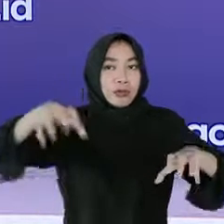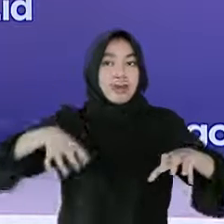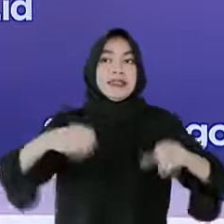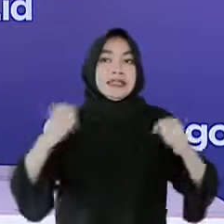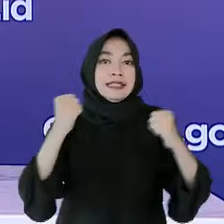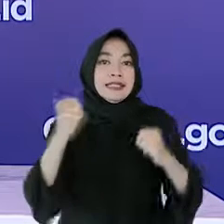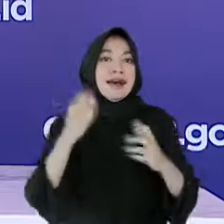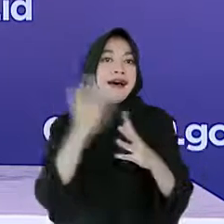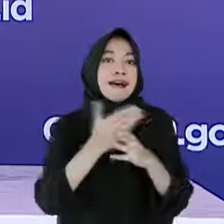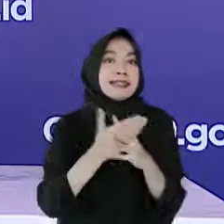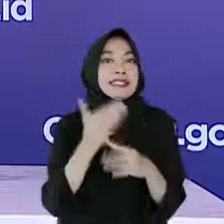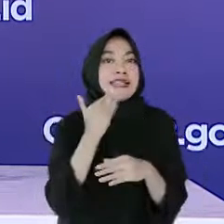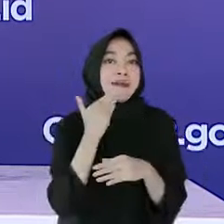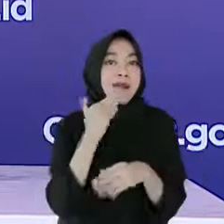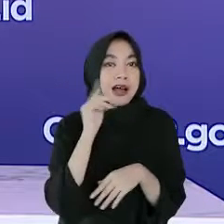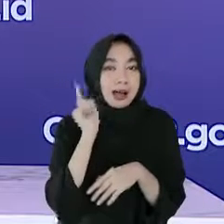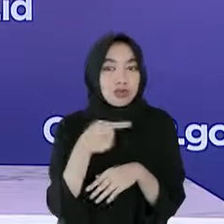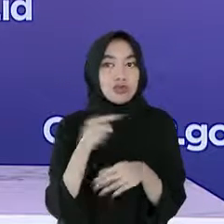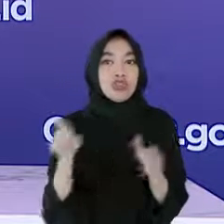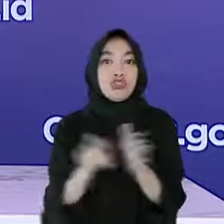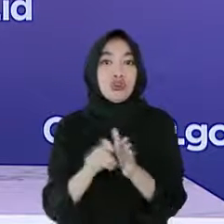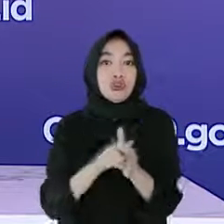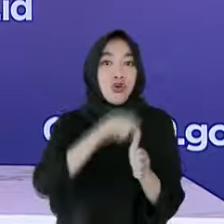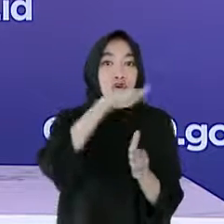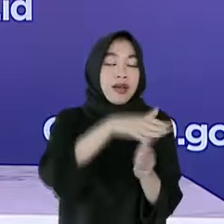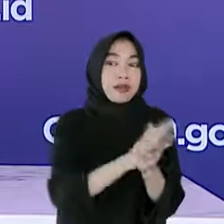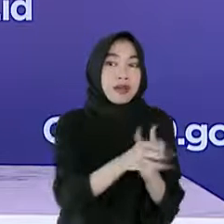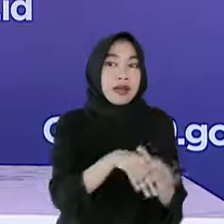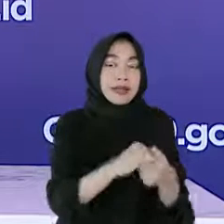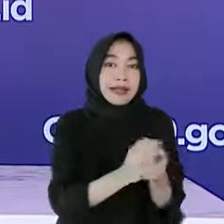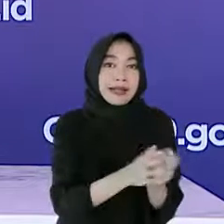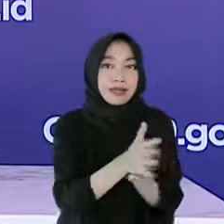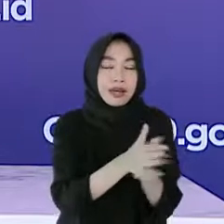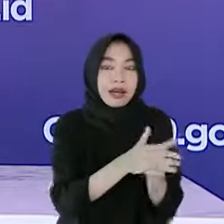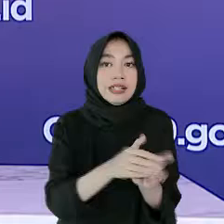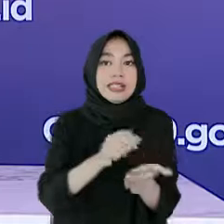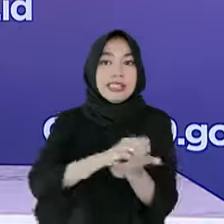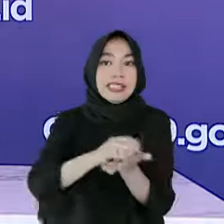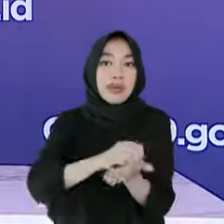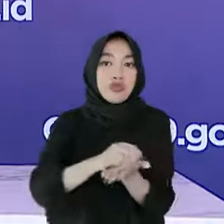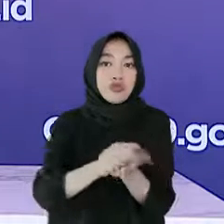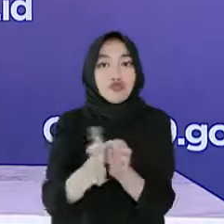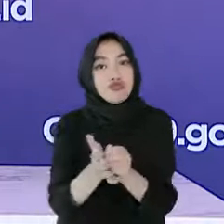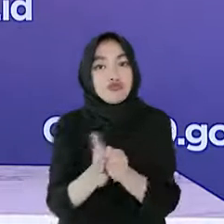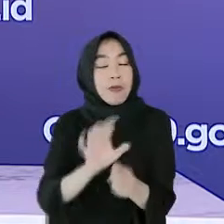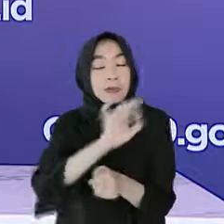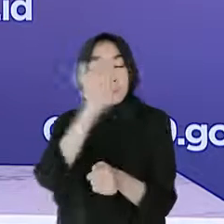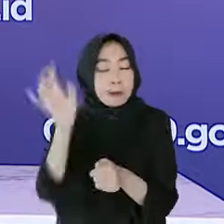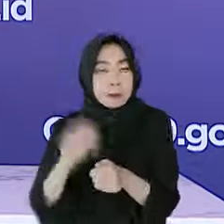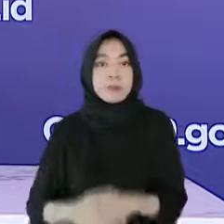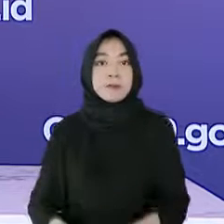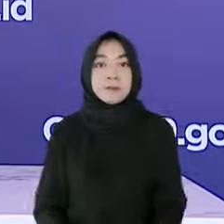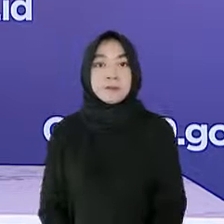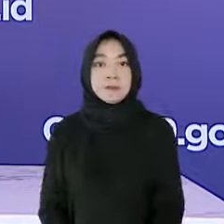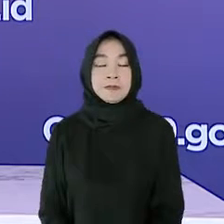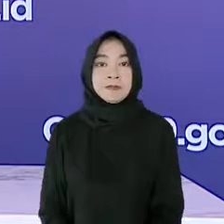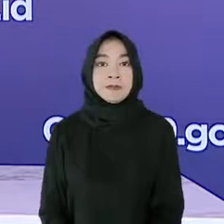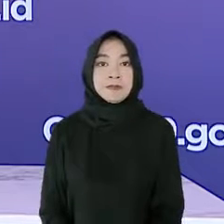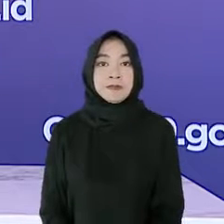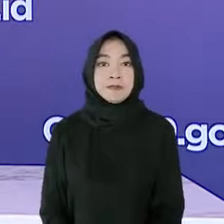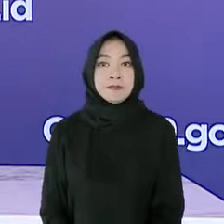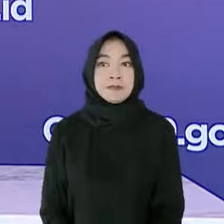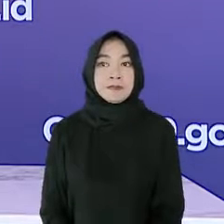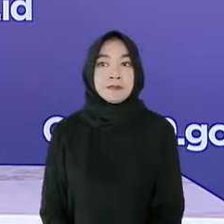terakses saat acara, misalnya hand sanitizer atau sabun cuci tangan dan masker. Kemudian, melakukan